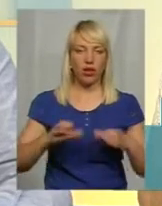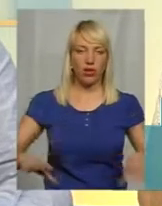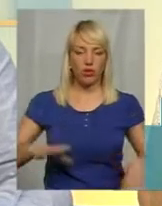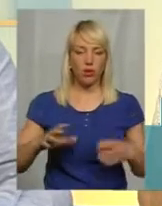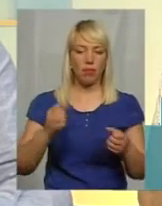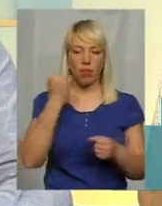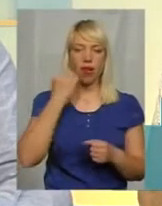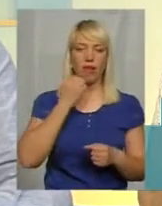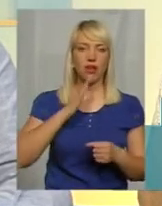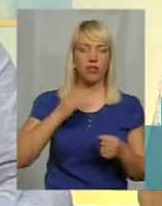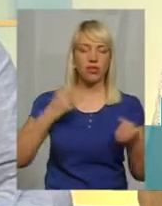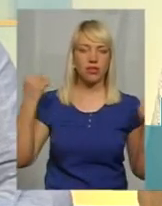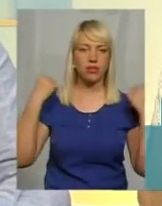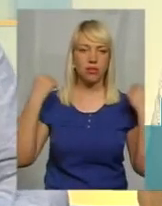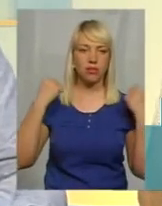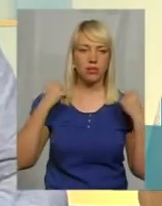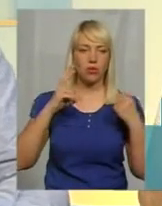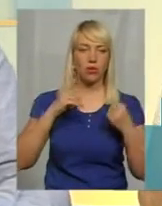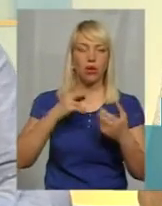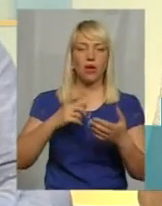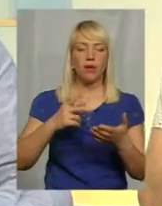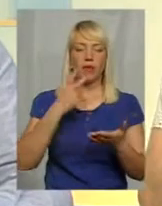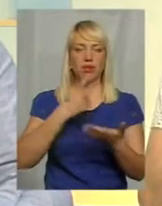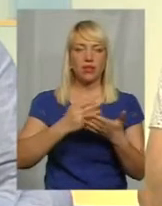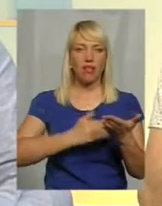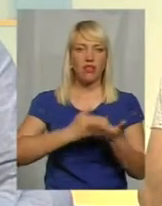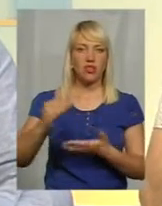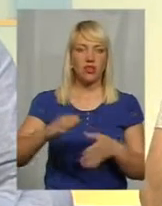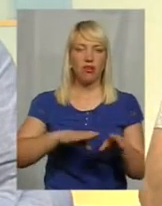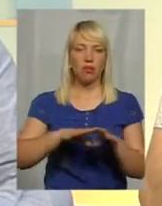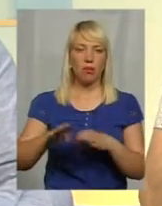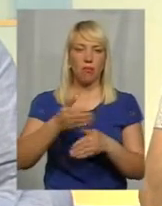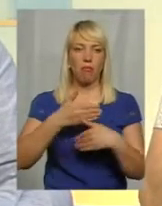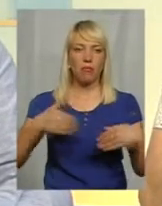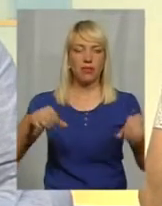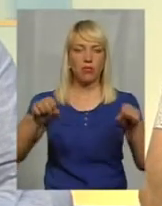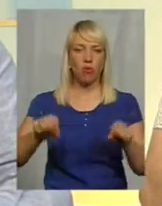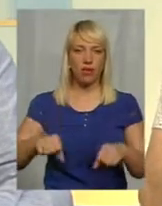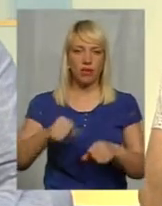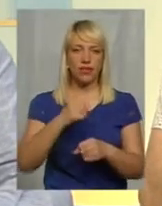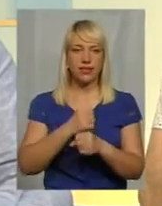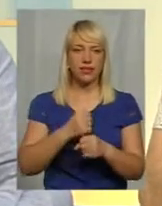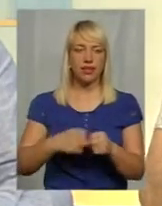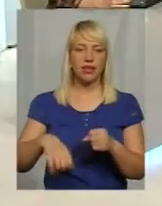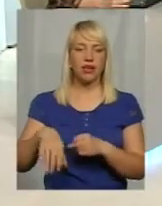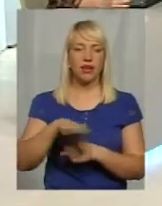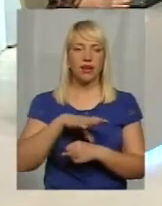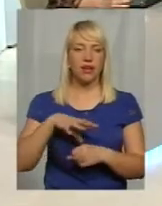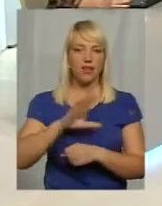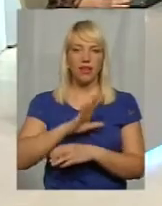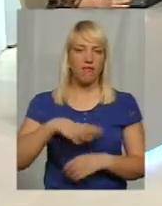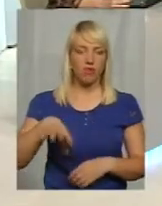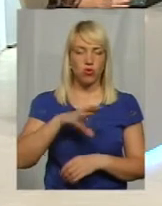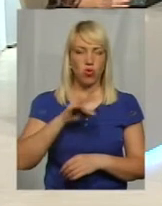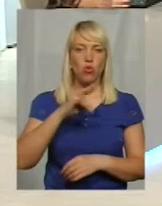їхали дійсно і показали свій височайший уровень, ми змогли зробити не все намного для